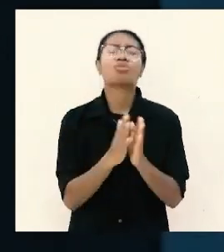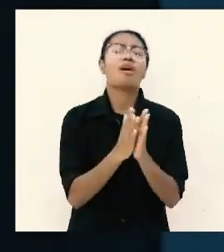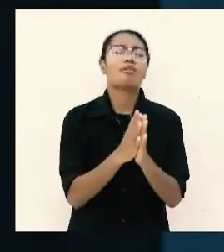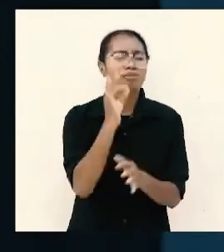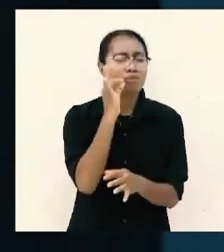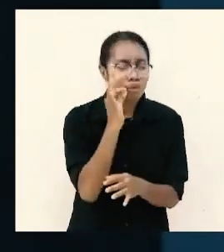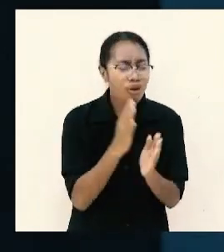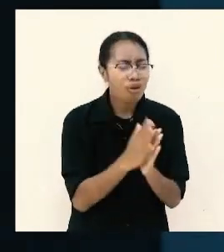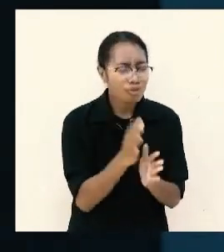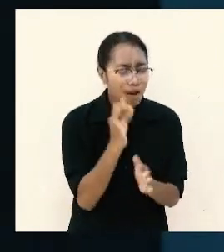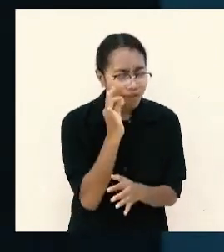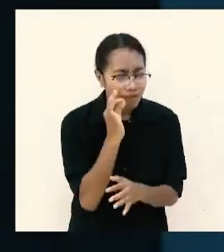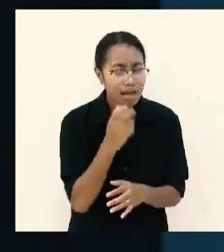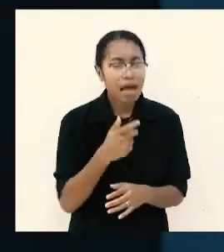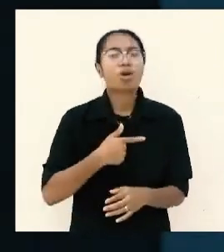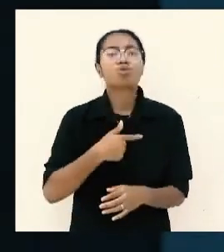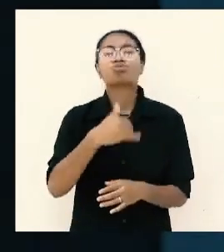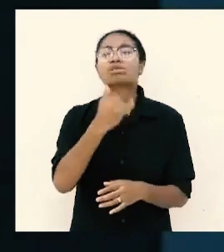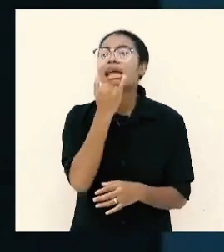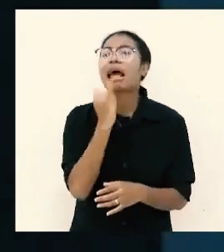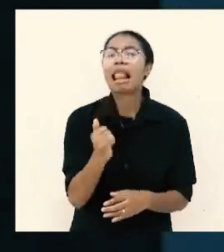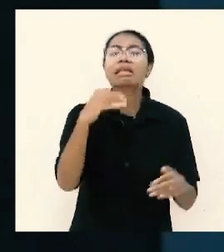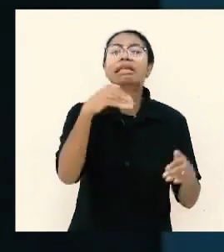sebenarnya saya salah kirim